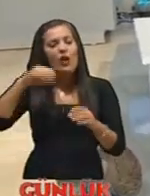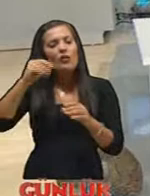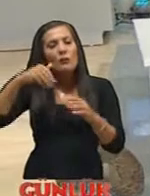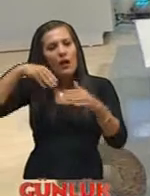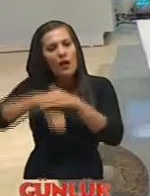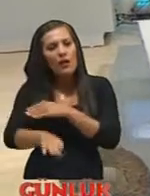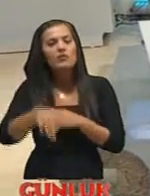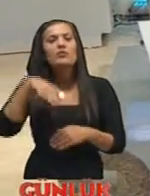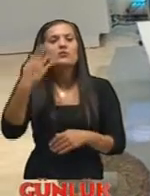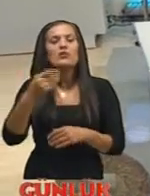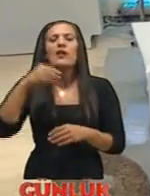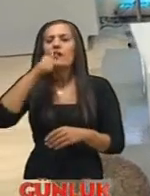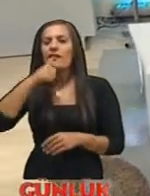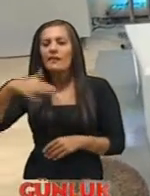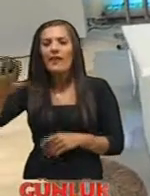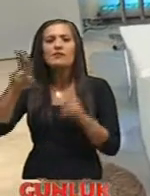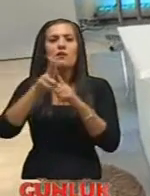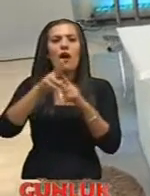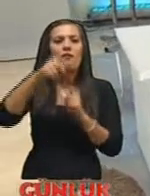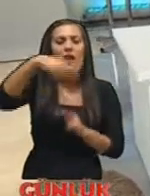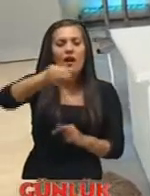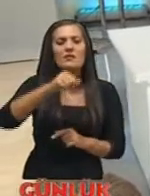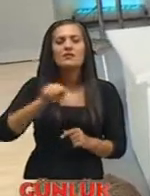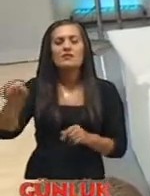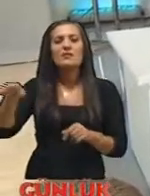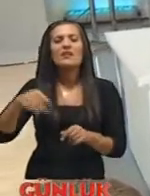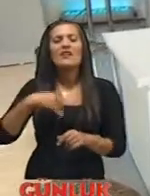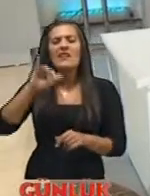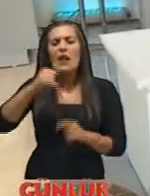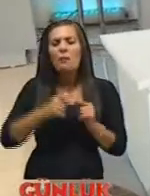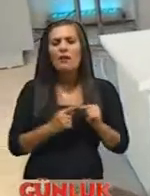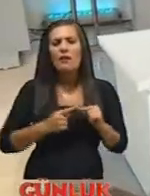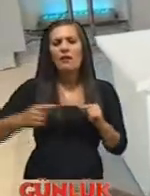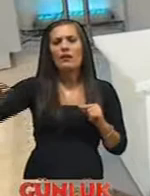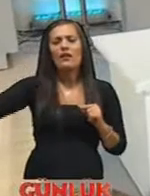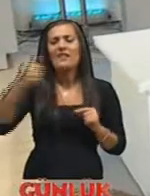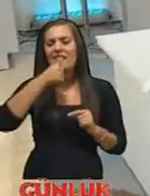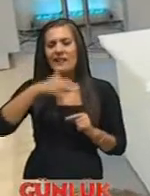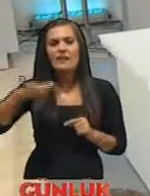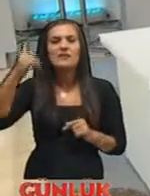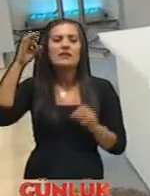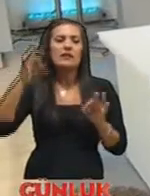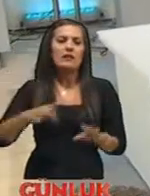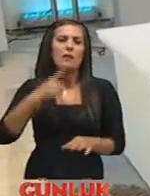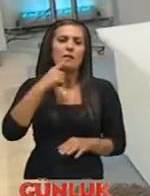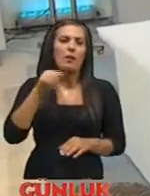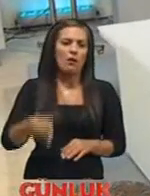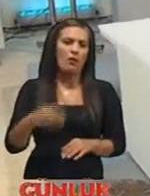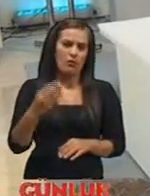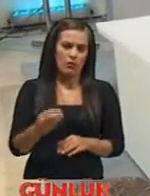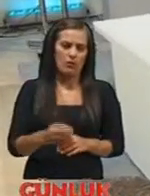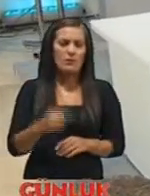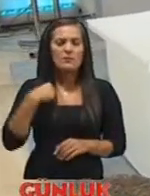Daha sonra da deniz körfez orada yakın olduğu için Denize giderek kilometrelerce denizin kirlenmesine neden oluyor Biz bunu